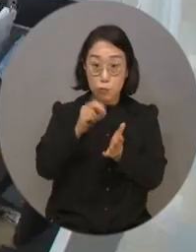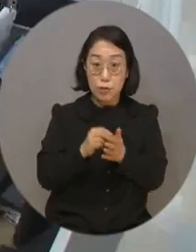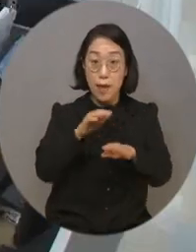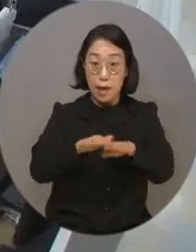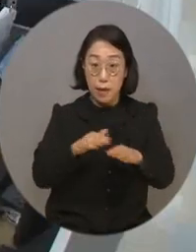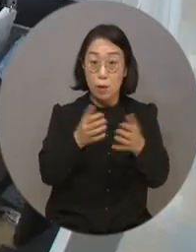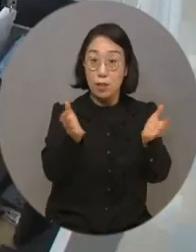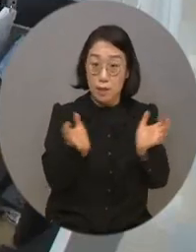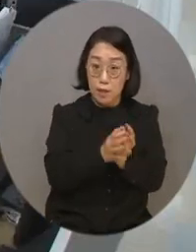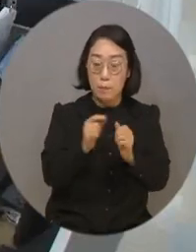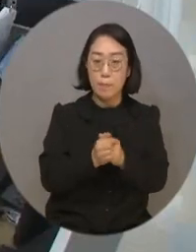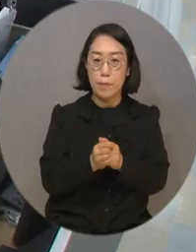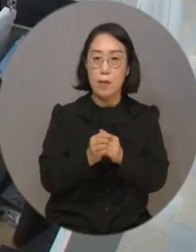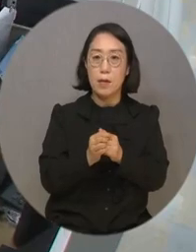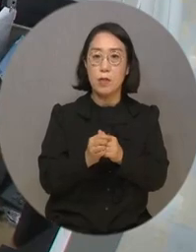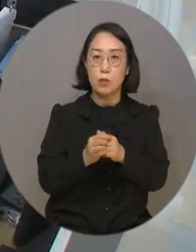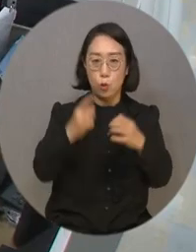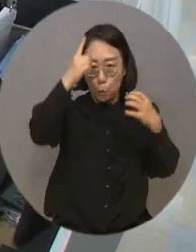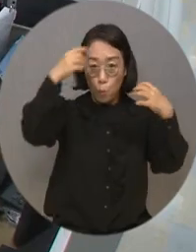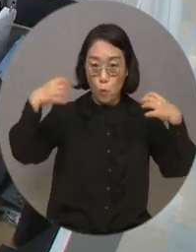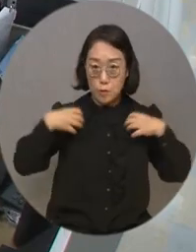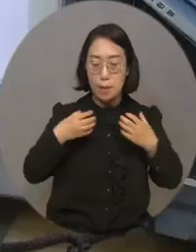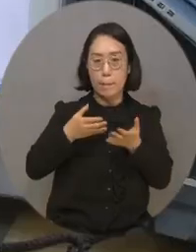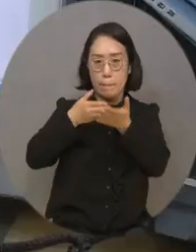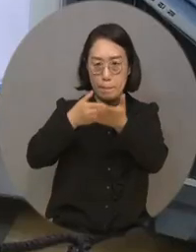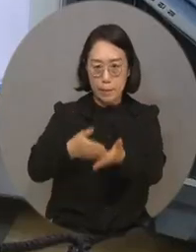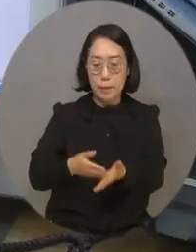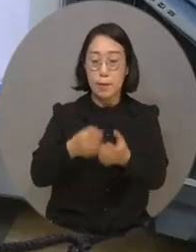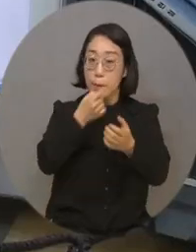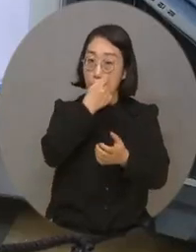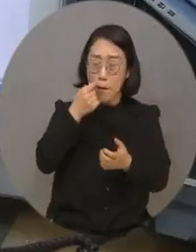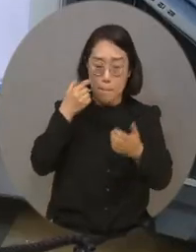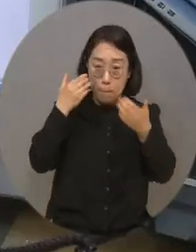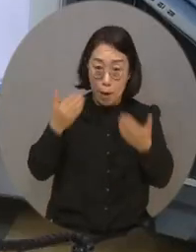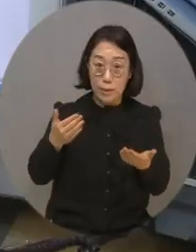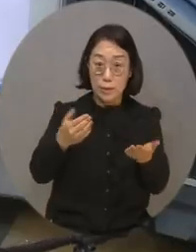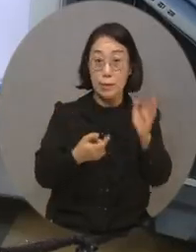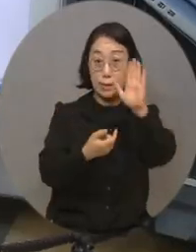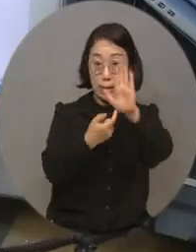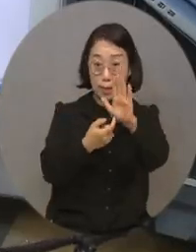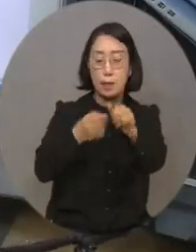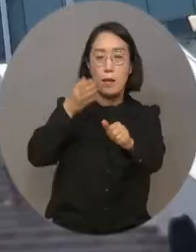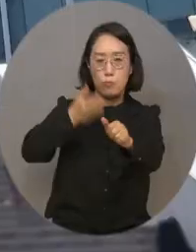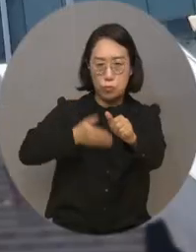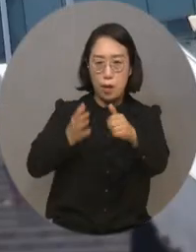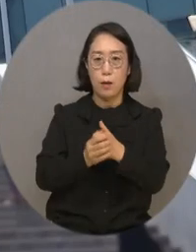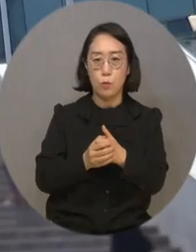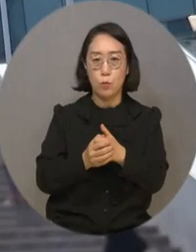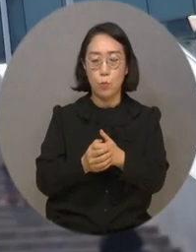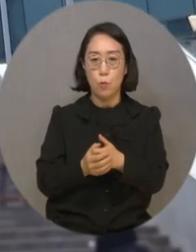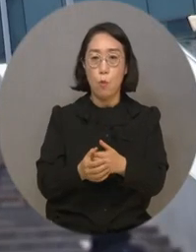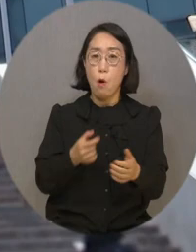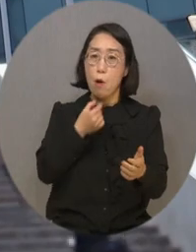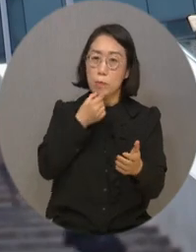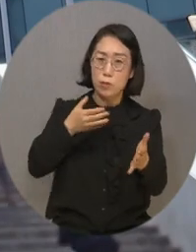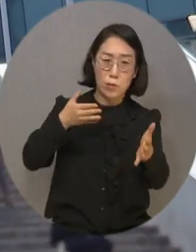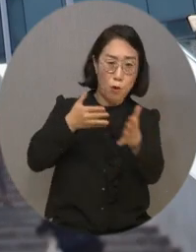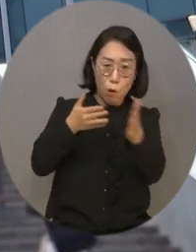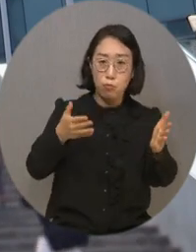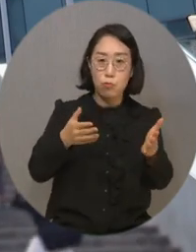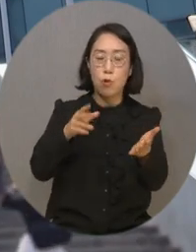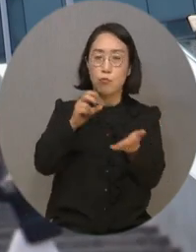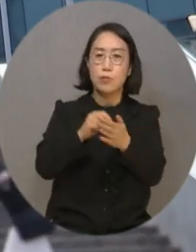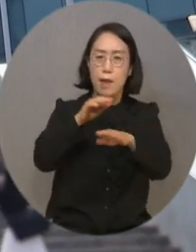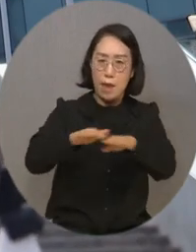한국철도공사의 전동 휠체어 좌석 표시 시인성을 강화하고, 휠체어 이용 장애인 탑승 거부 재발 방지를 위한